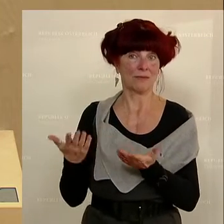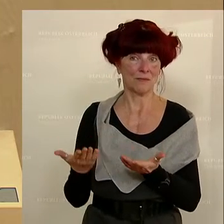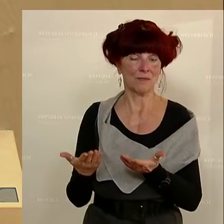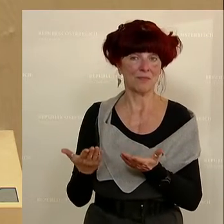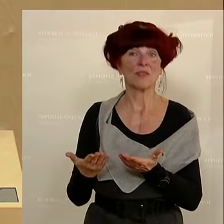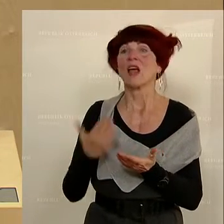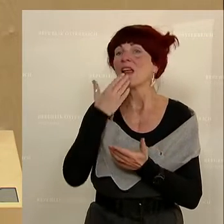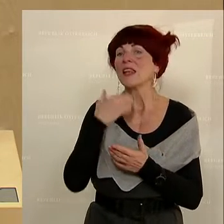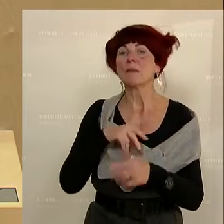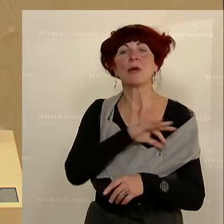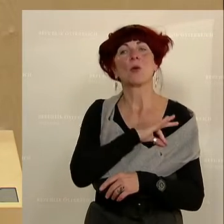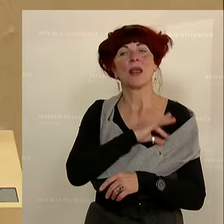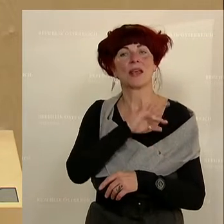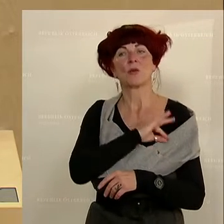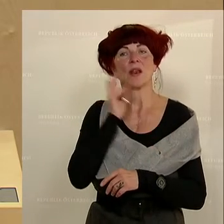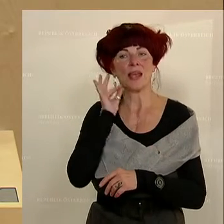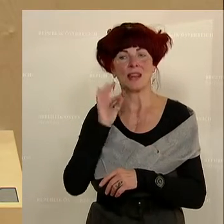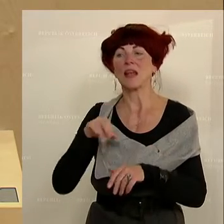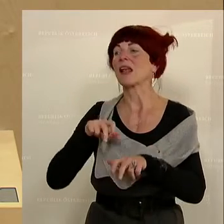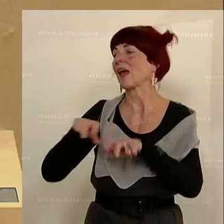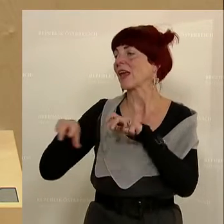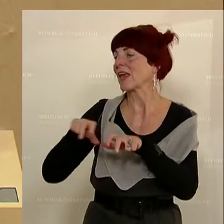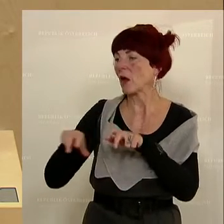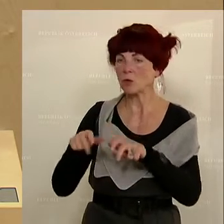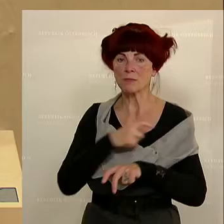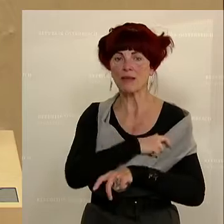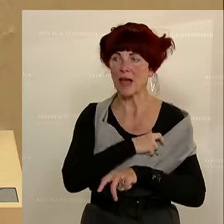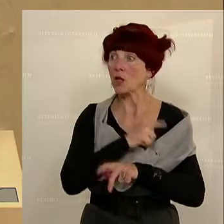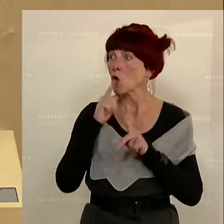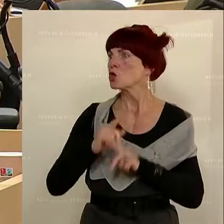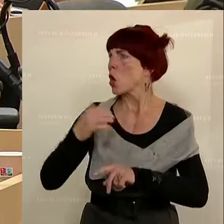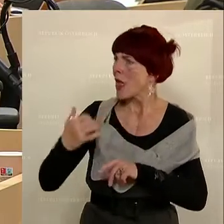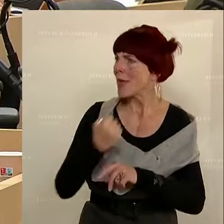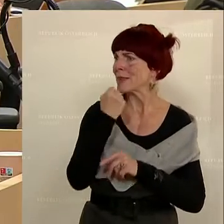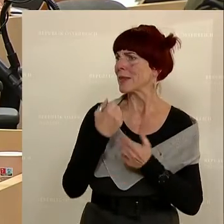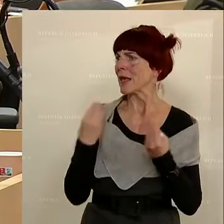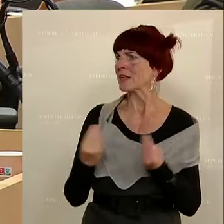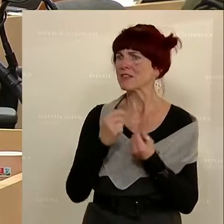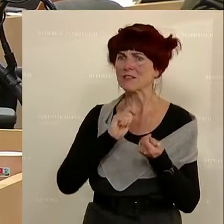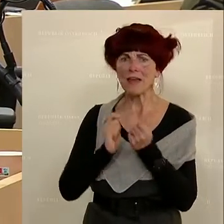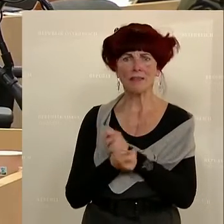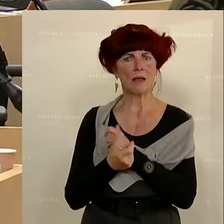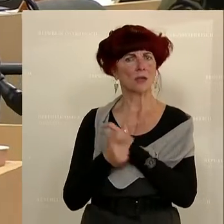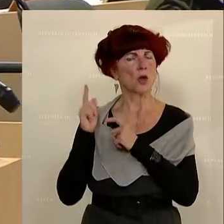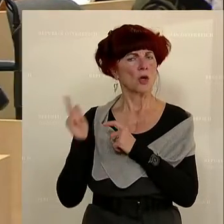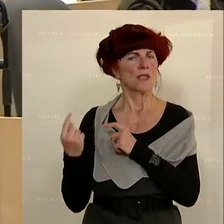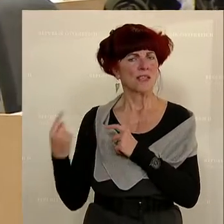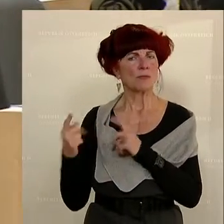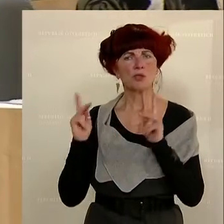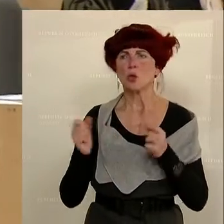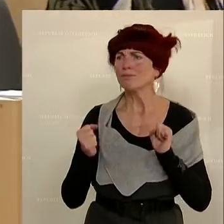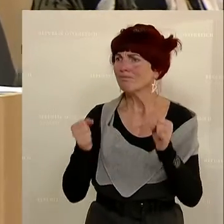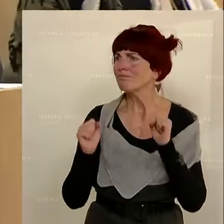Kollegen der Regierungsfraktionen, ich wünsche mir, da endlich etwas losgetreten wird, dass hier tatkräftig dahinter